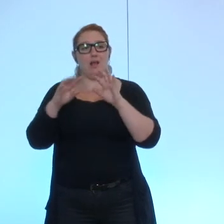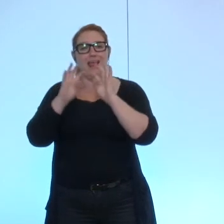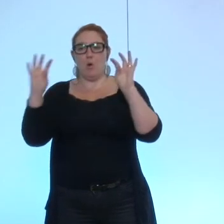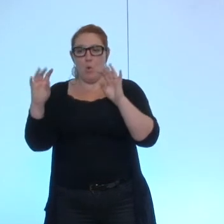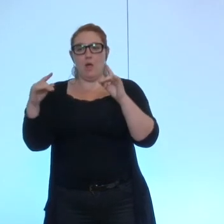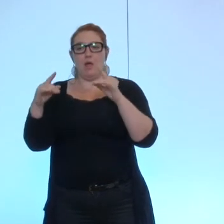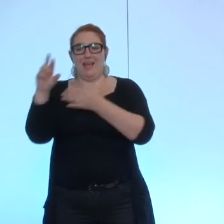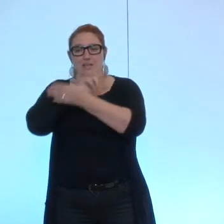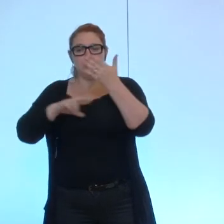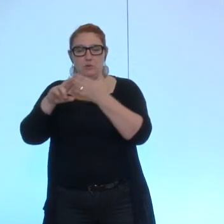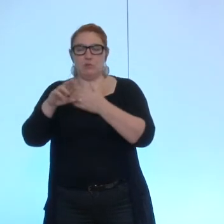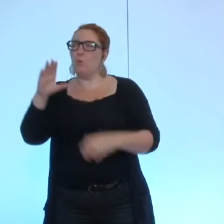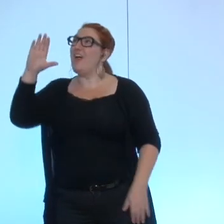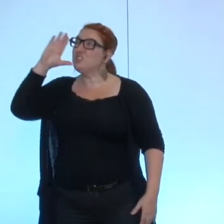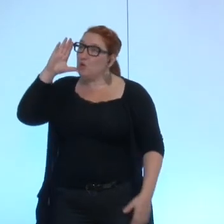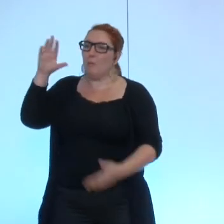Chambre régionale des Comptes